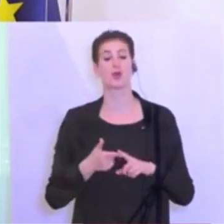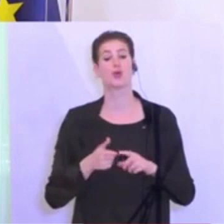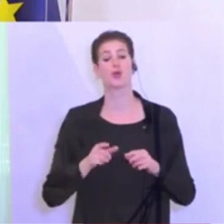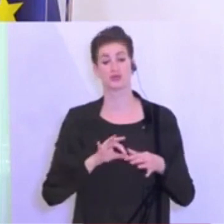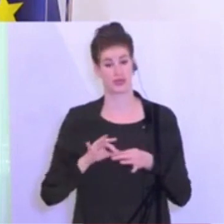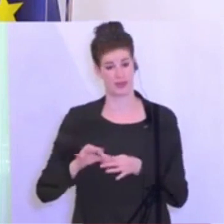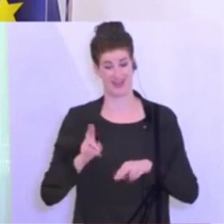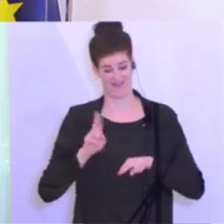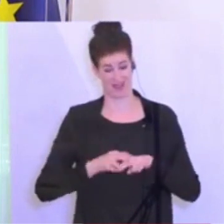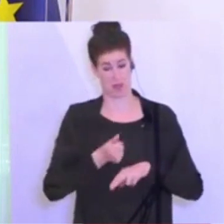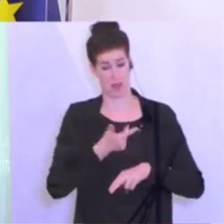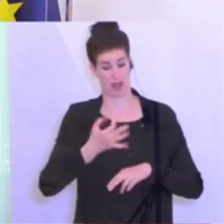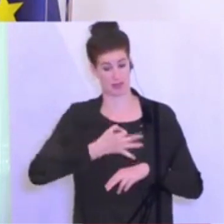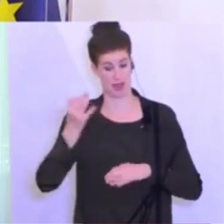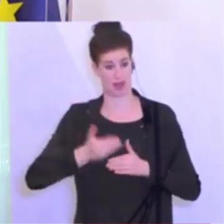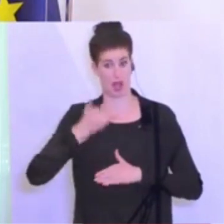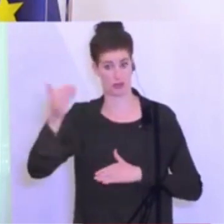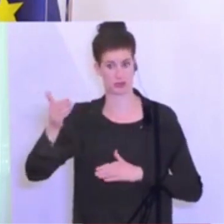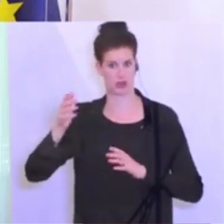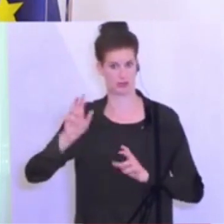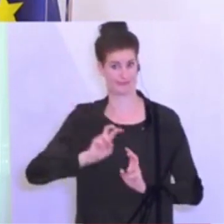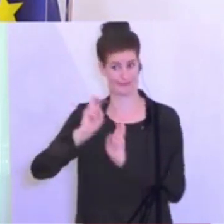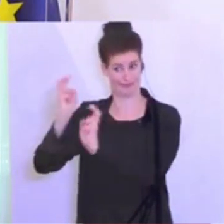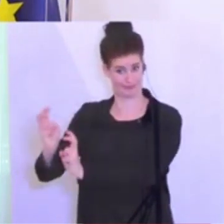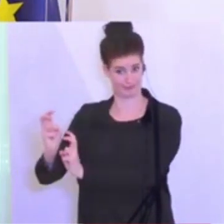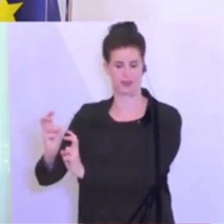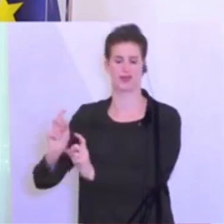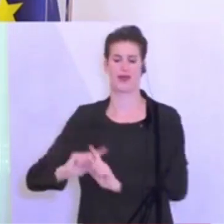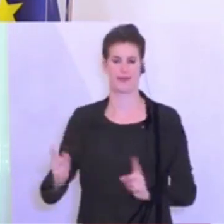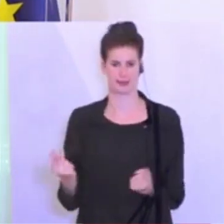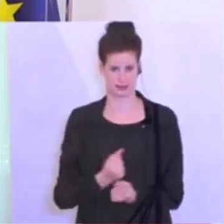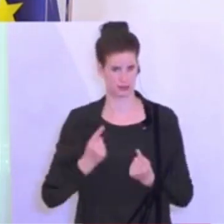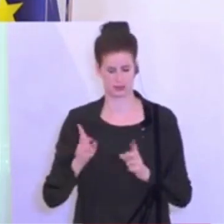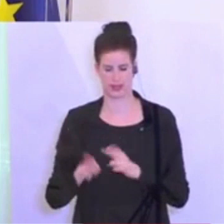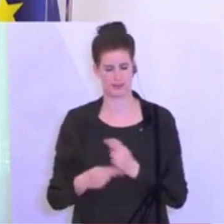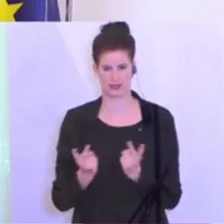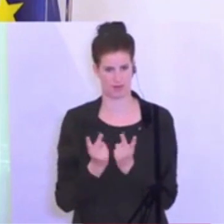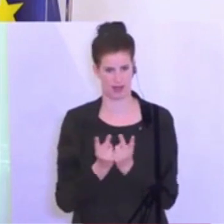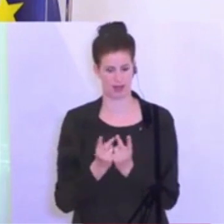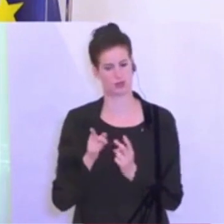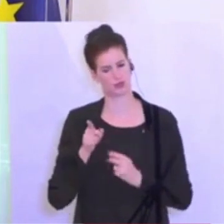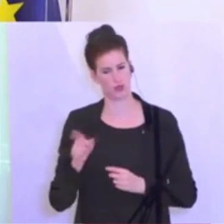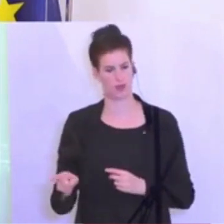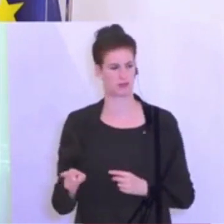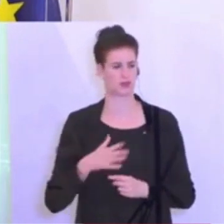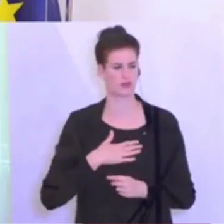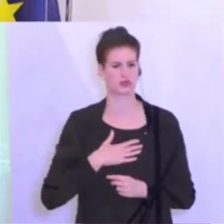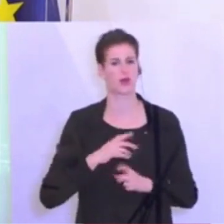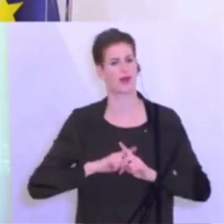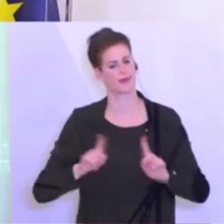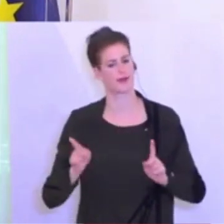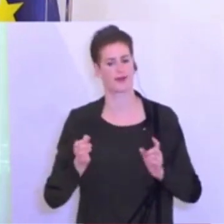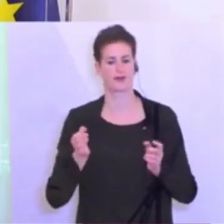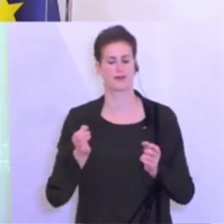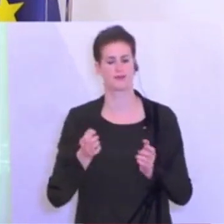war, ist die Situation eine andere. Das kann man nicht vergleichen. Und da gelten selbstverständlich die bestehenden Bestimmungen.